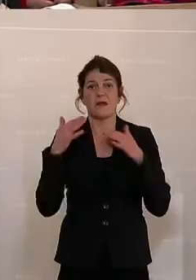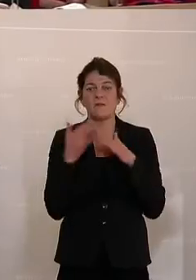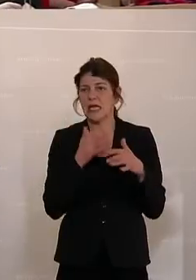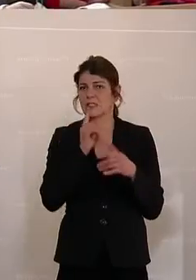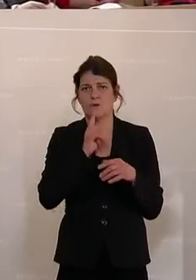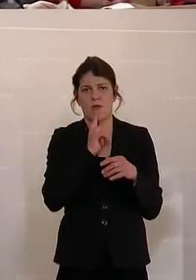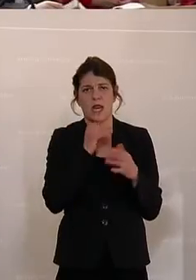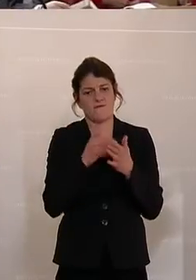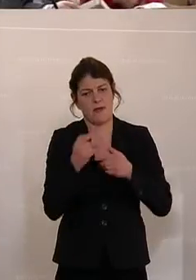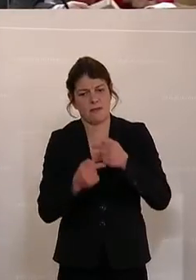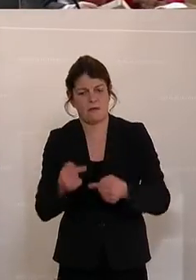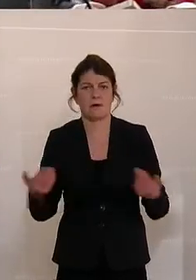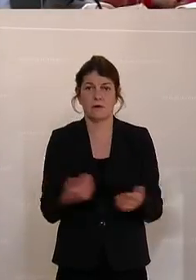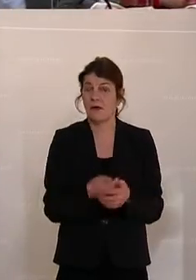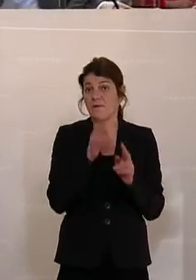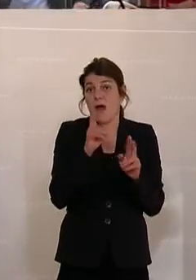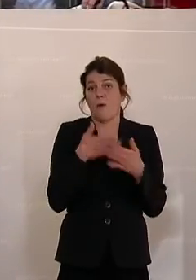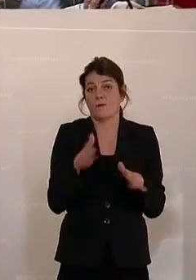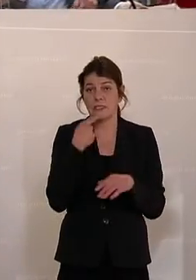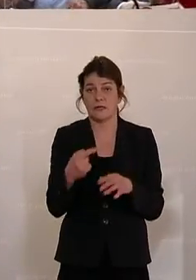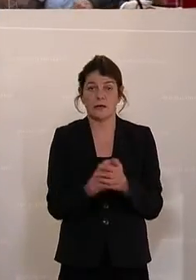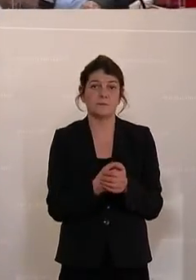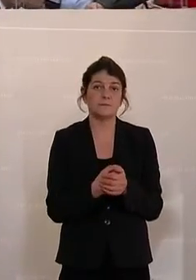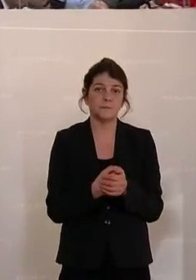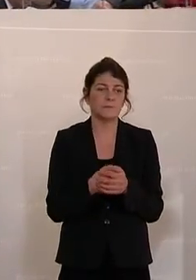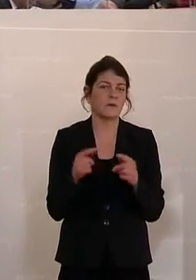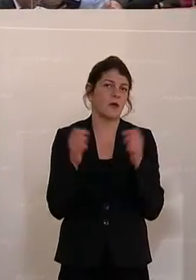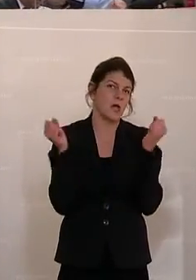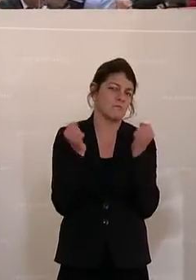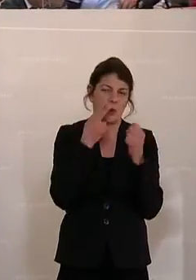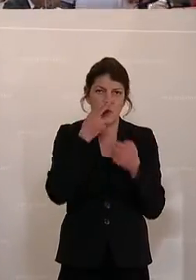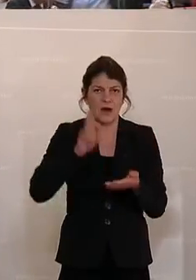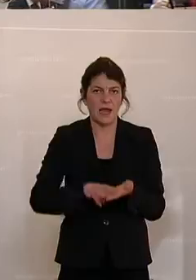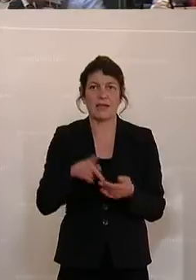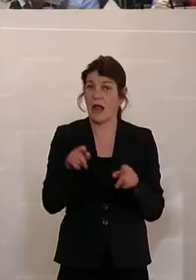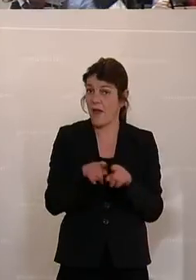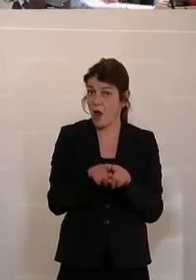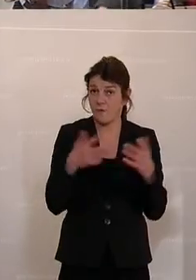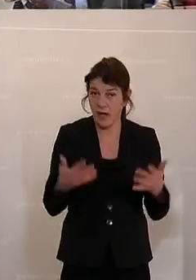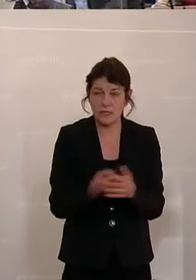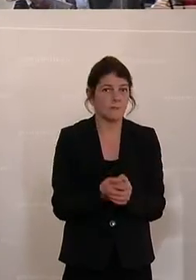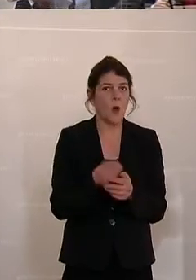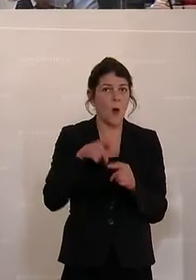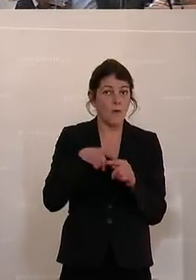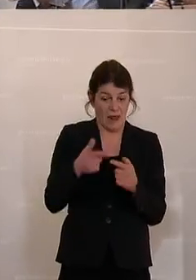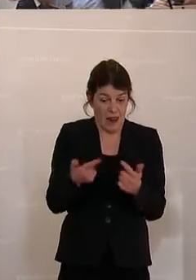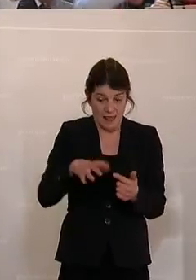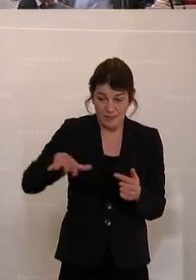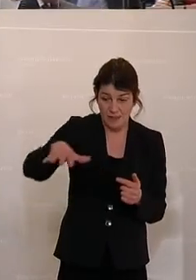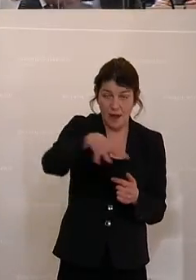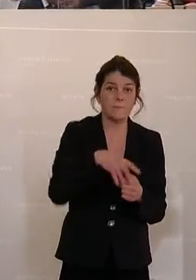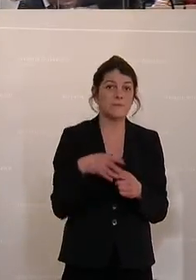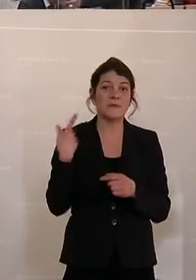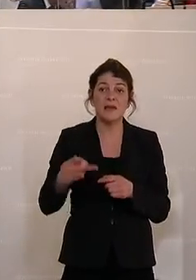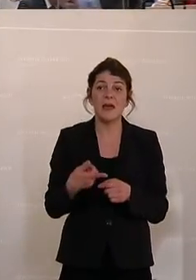wenig weitergegangen. Das muss man deutlich sagen. Und eine ungeheure Ungerechtigkeit ist auch, dass oftmals die Länder, die am